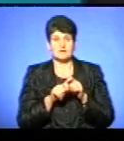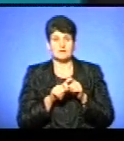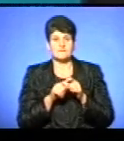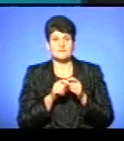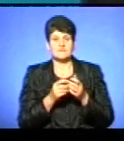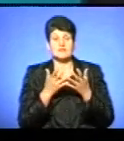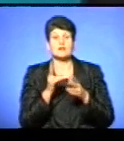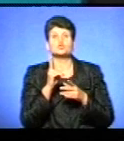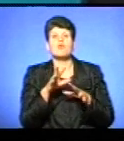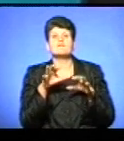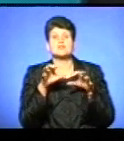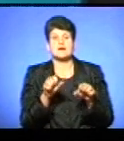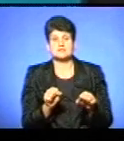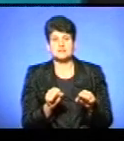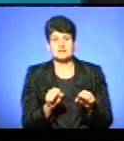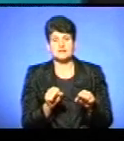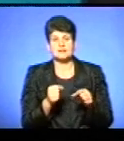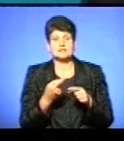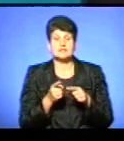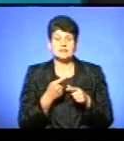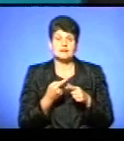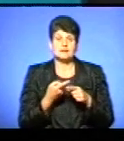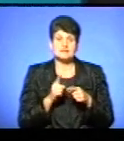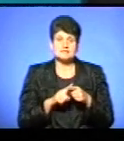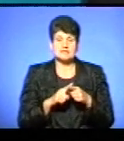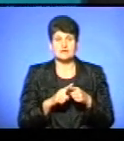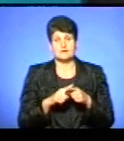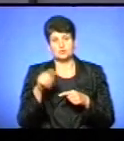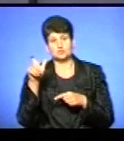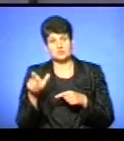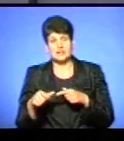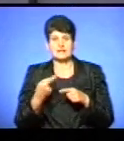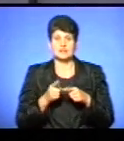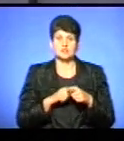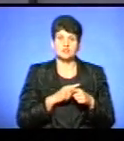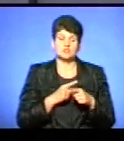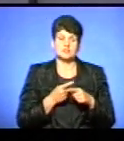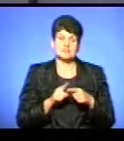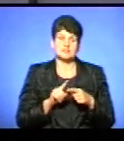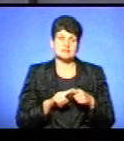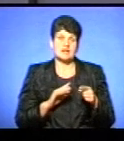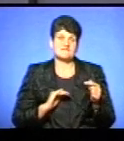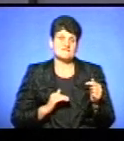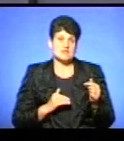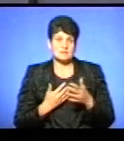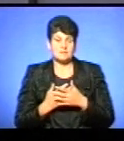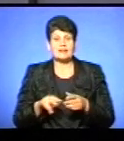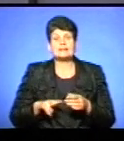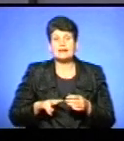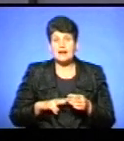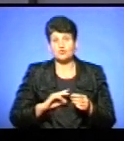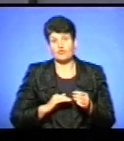встановити власника, чи це фізична чи юридична особа. Якщо це юридична особа, значить, директор